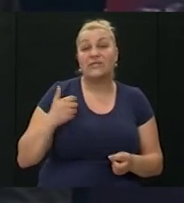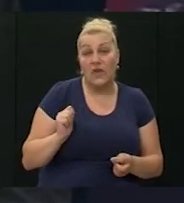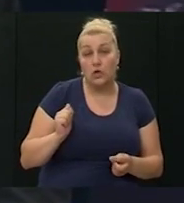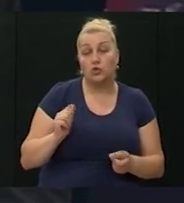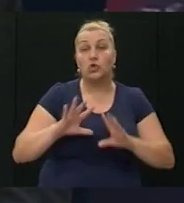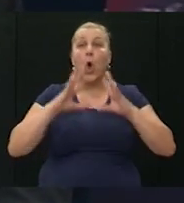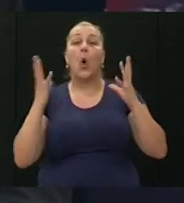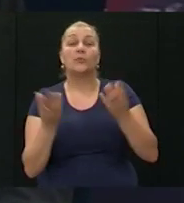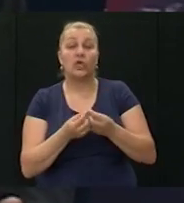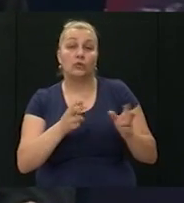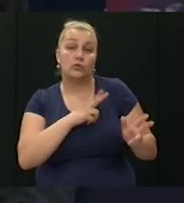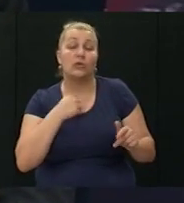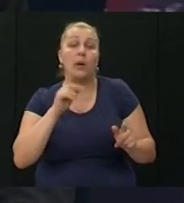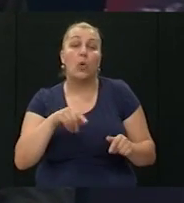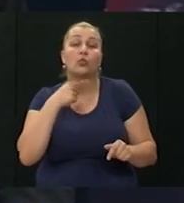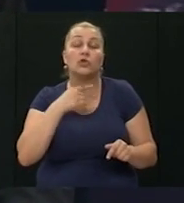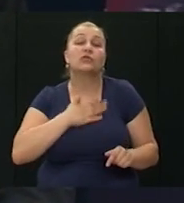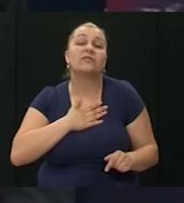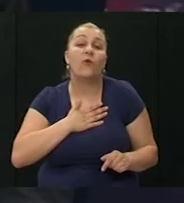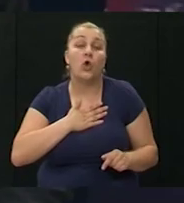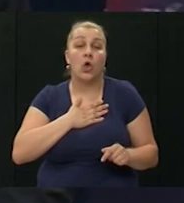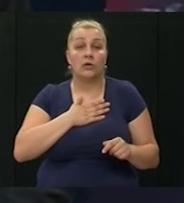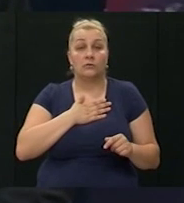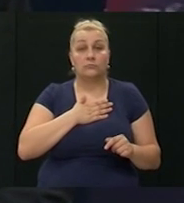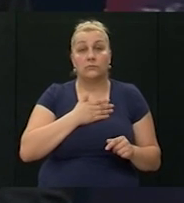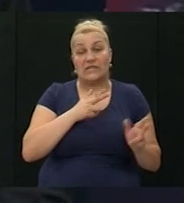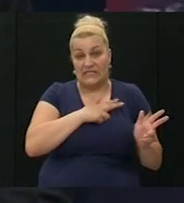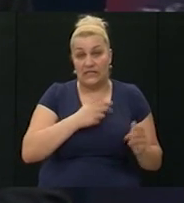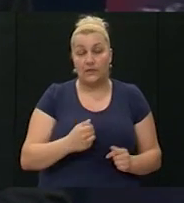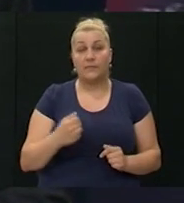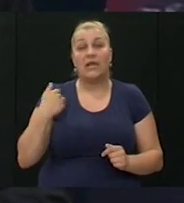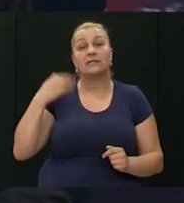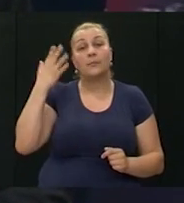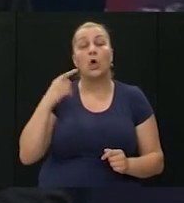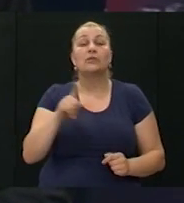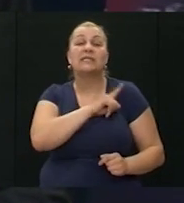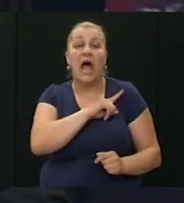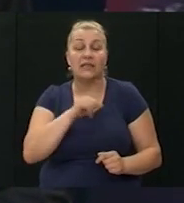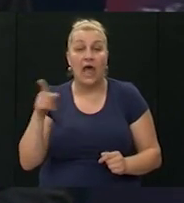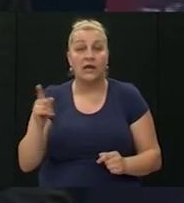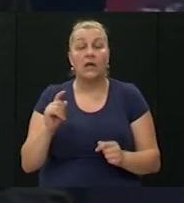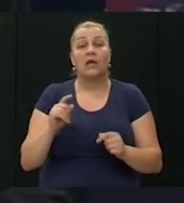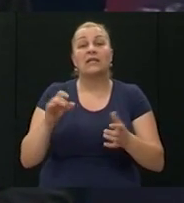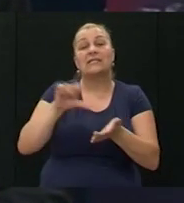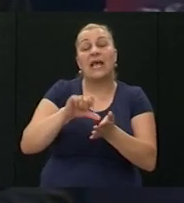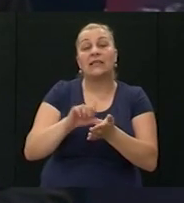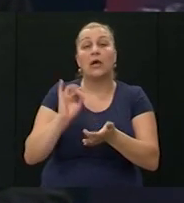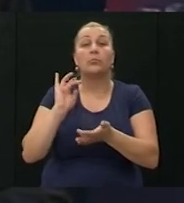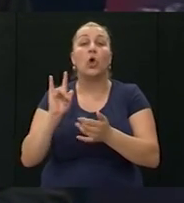generalnu istinu, mogu govoriti o svom iskustvu iz Zadrade, naime, ja sam službavao u Zadru, u školskom centru protuzračne obrane.